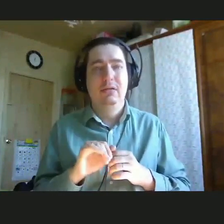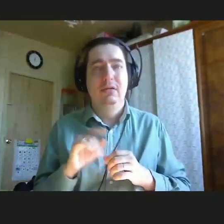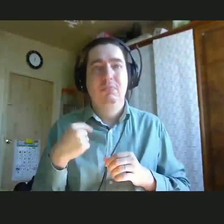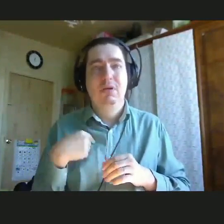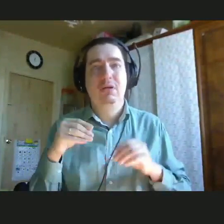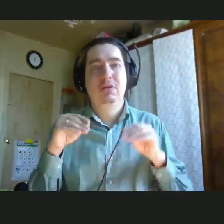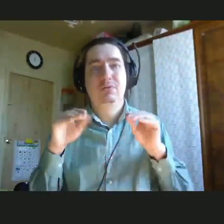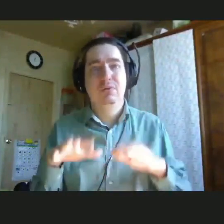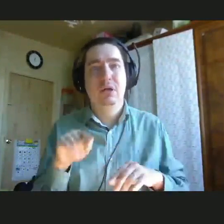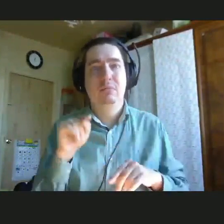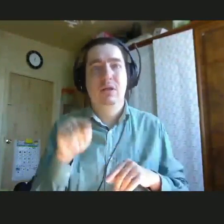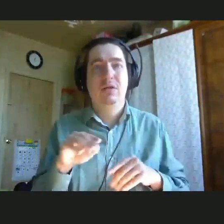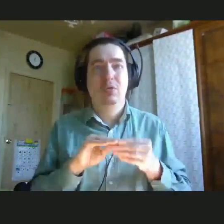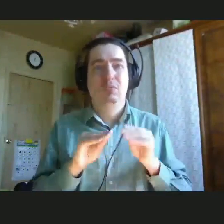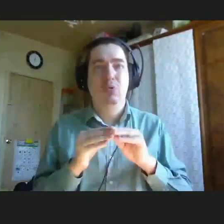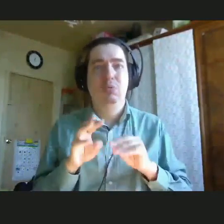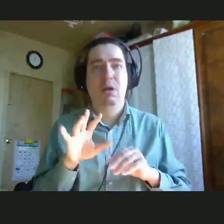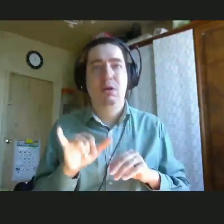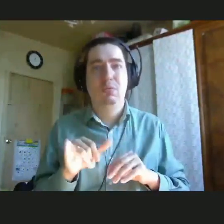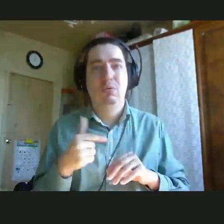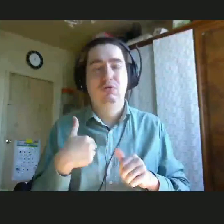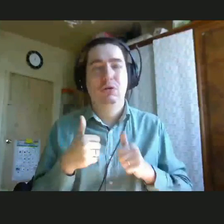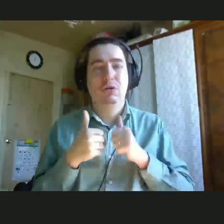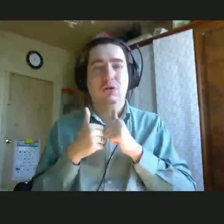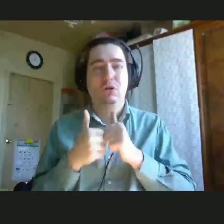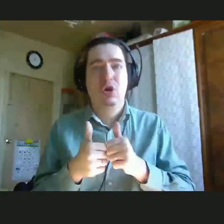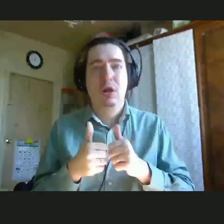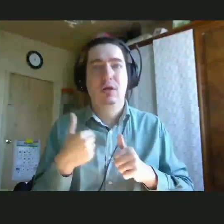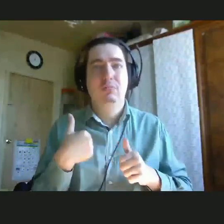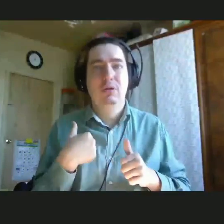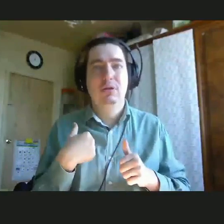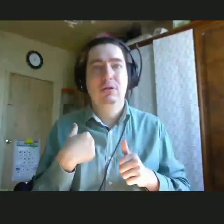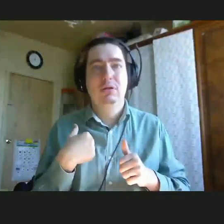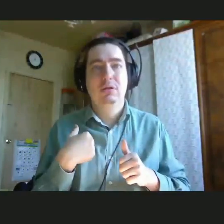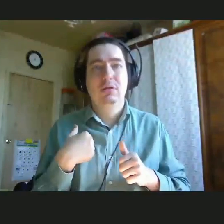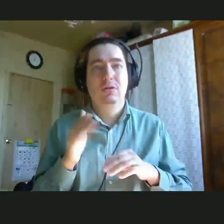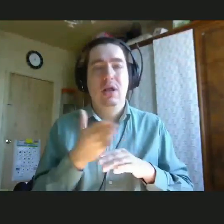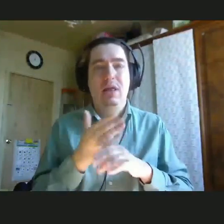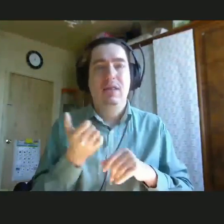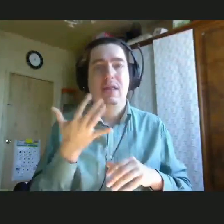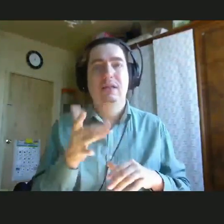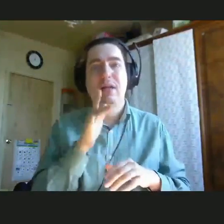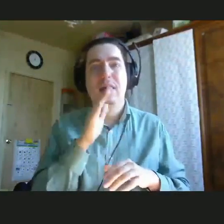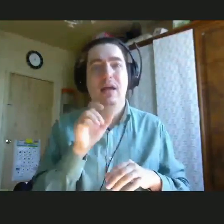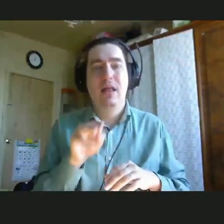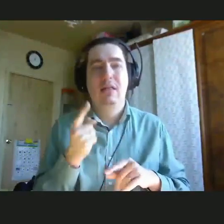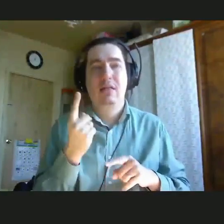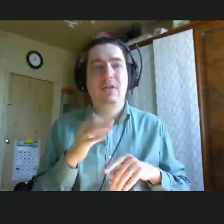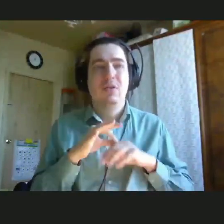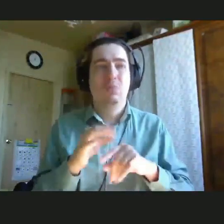решаем данную проблему. Потому что у многих наших коллег есть такая тенденция, что они на протяжении нескольких лет ведут одну семью,